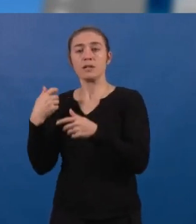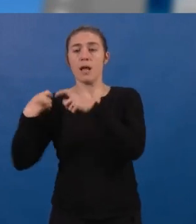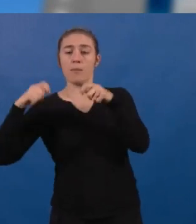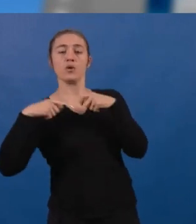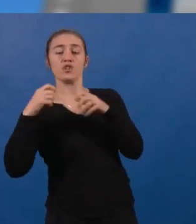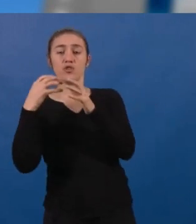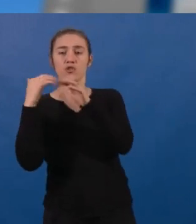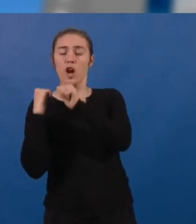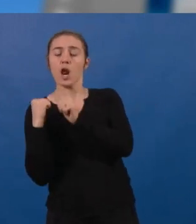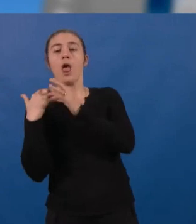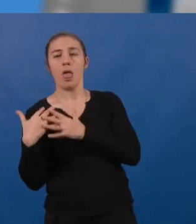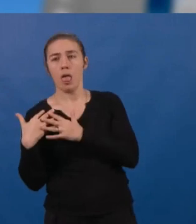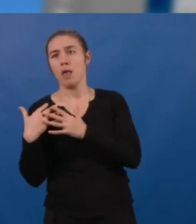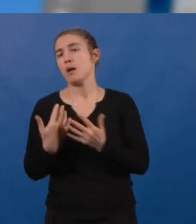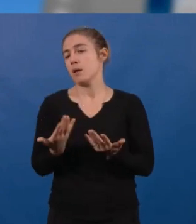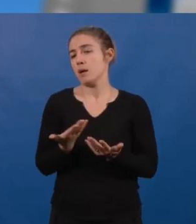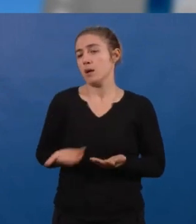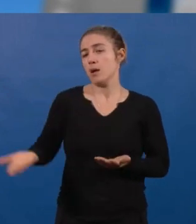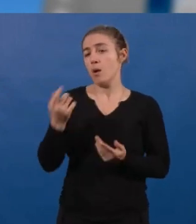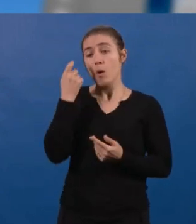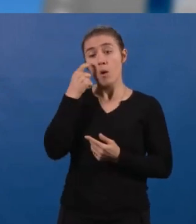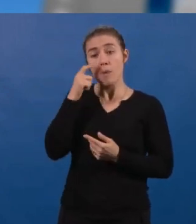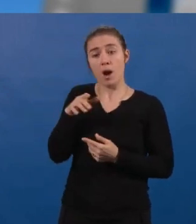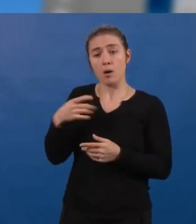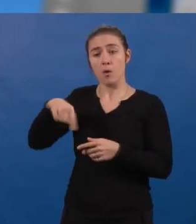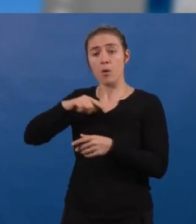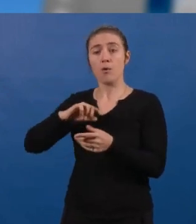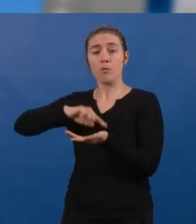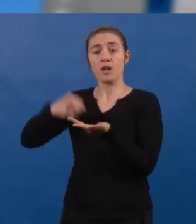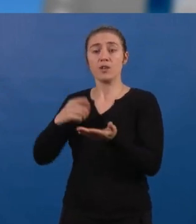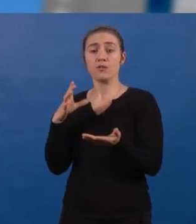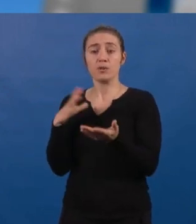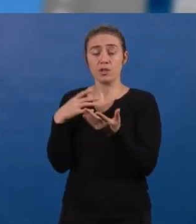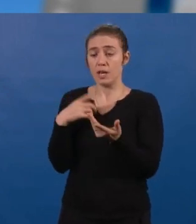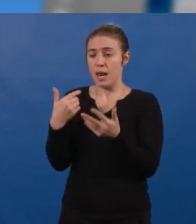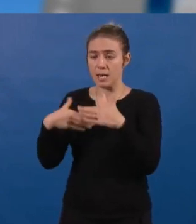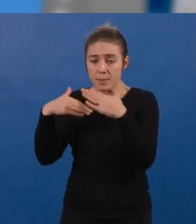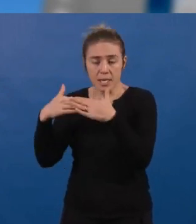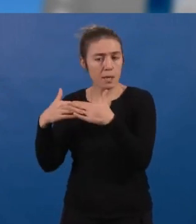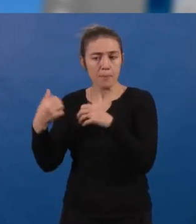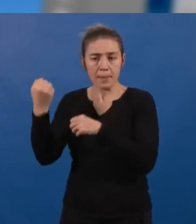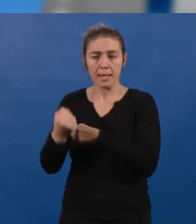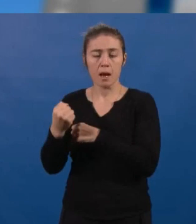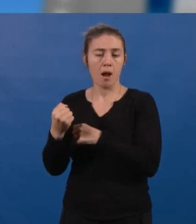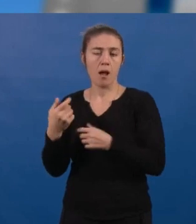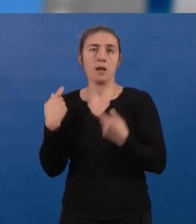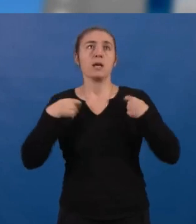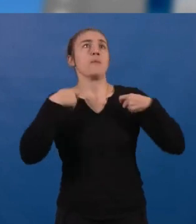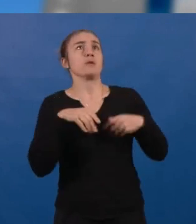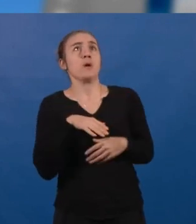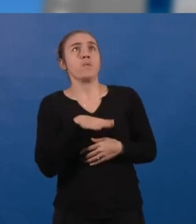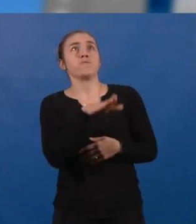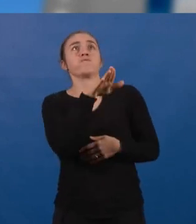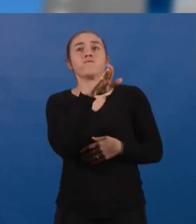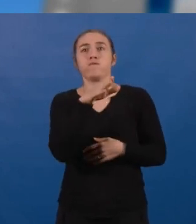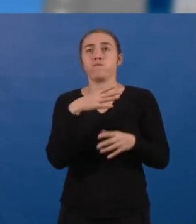Ces évolutions pèsent fortement sur les ménages aux revenus les plus modestes, qui voient dans leur budget les dépenses contraintes prendre